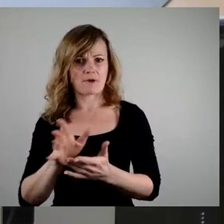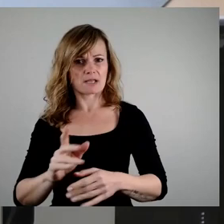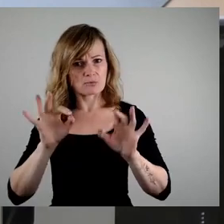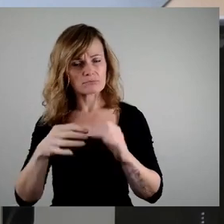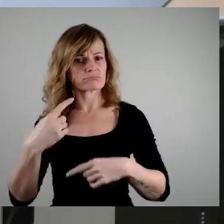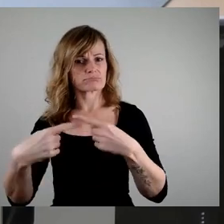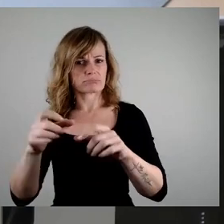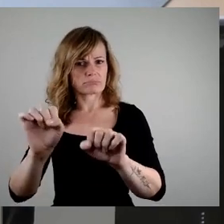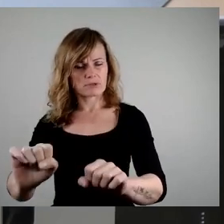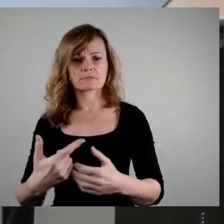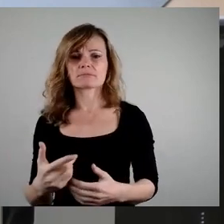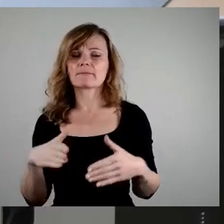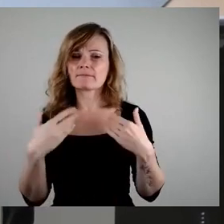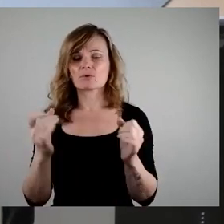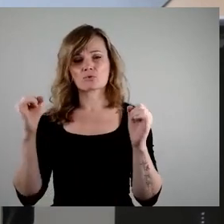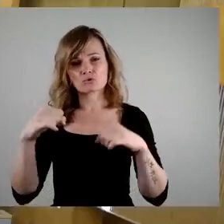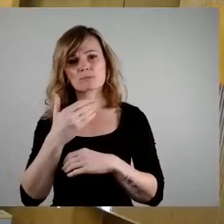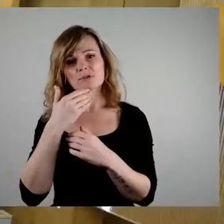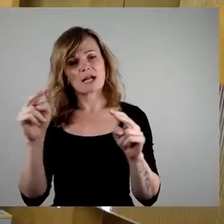auf Ihre Zustimmung. Ich danke für Ihre Aufmerksamkeit.